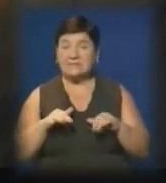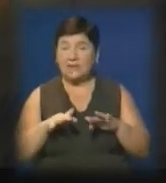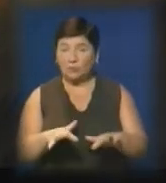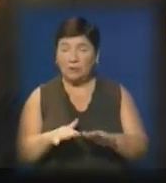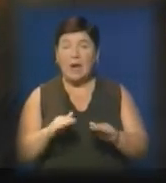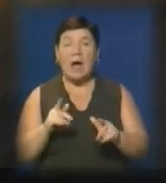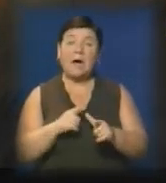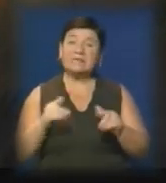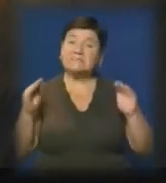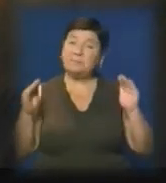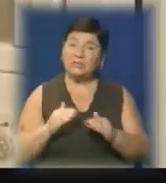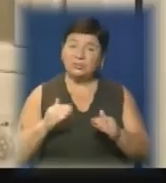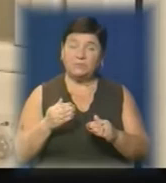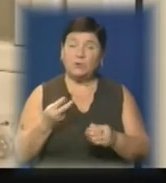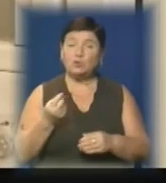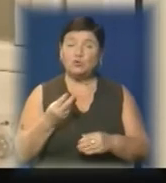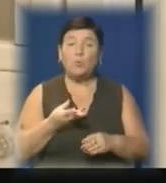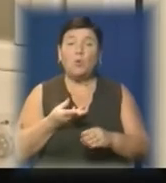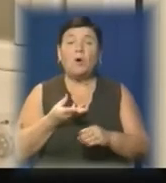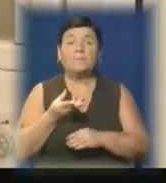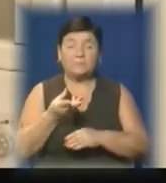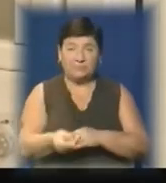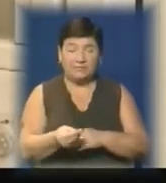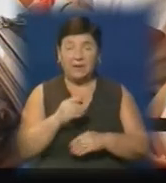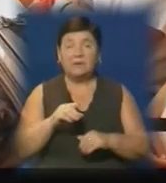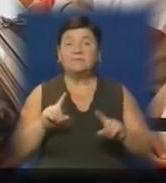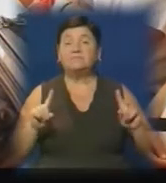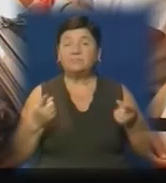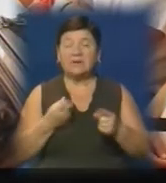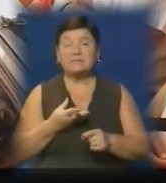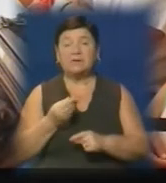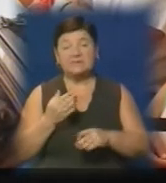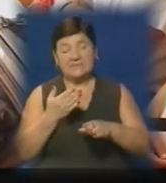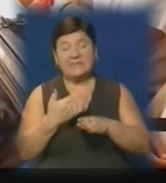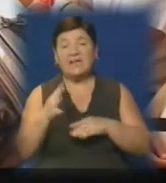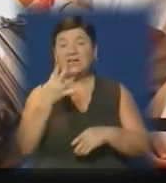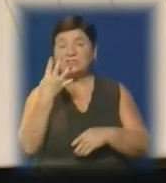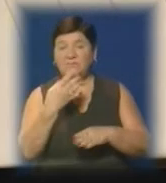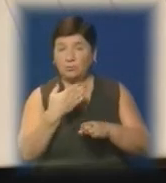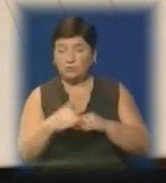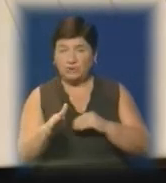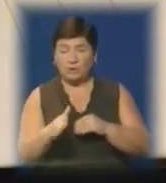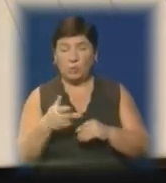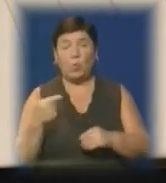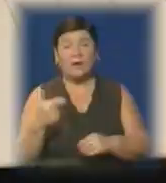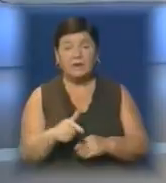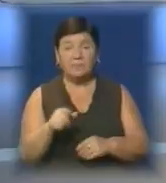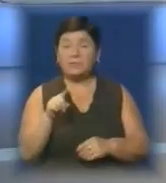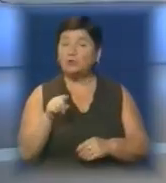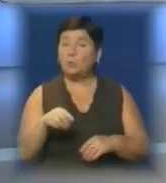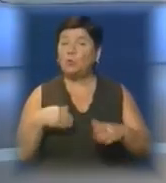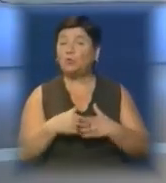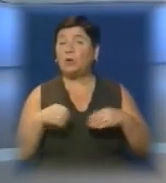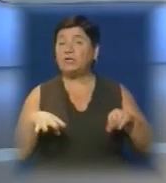однак зменшив суму застави. Тепер підозрюваний може вийти з-під вартою, сплативши чверть мільйона гривень. При цьому, відповідно до